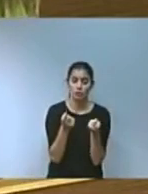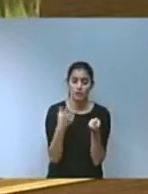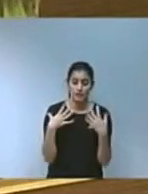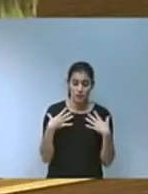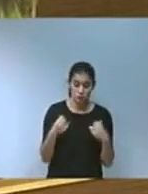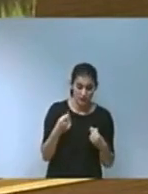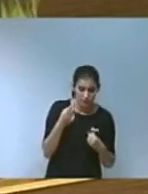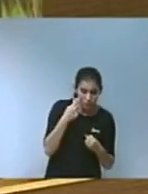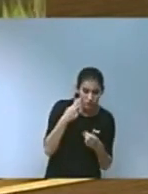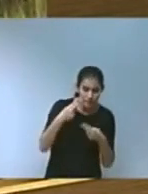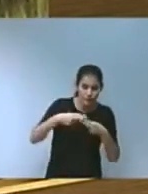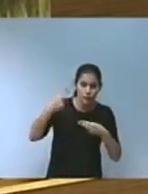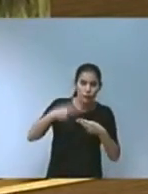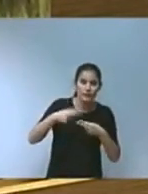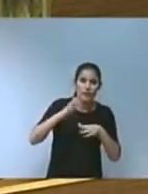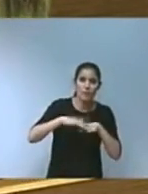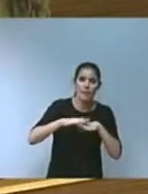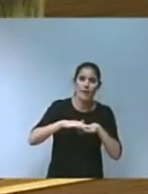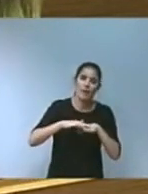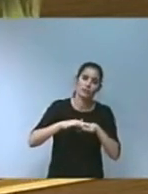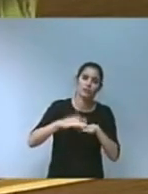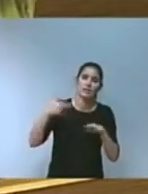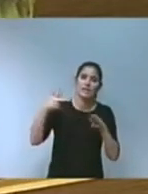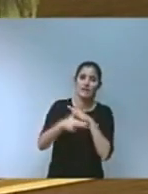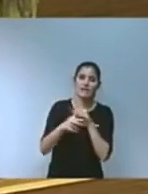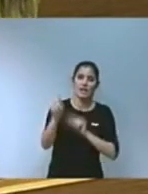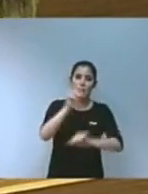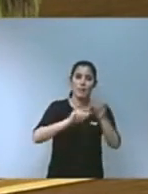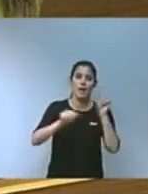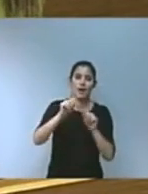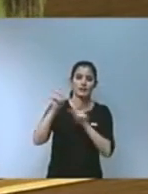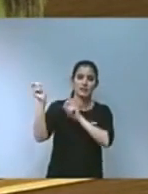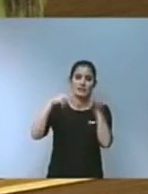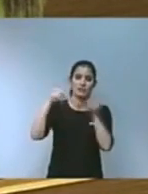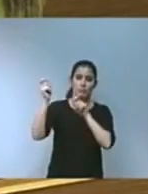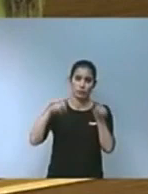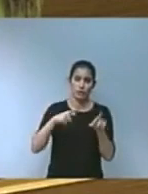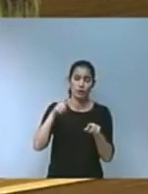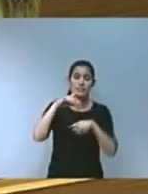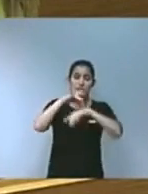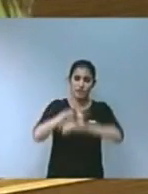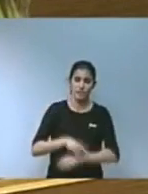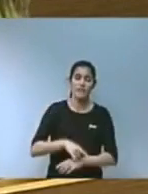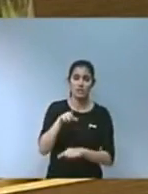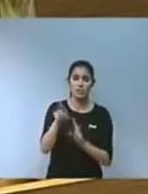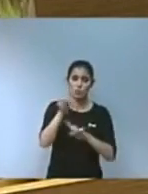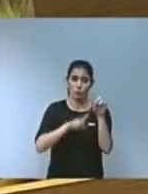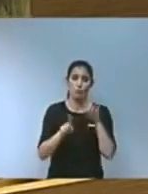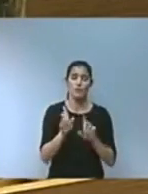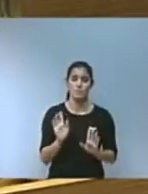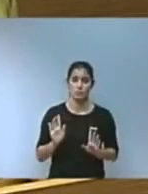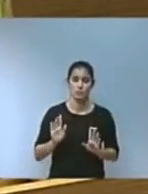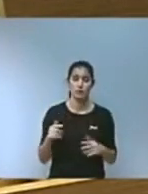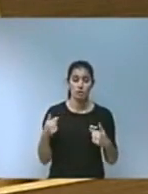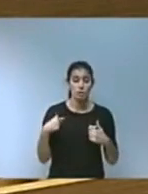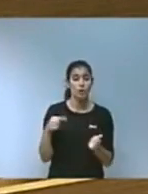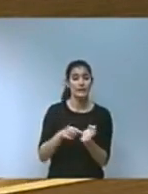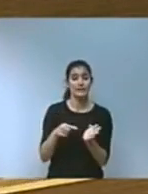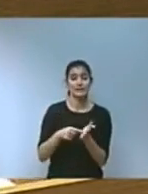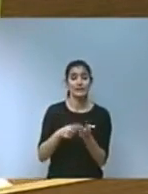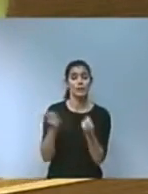frontera per evitar l'entrega de plagues en les importacions i les malalties així que des de si vull que exigir aquests controls